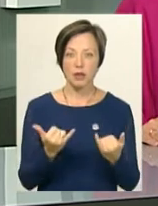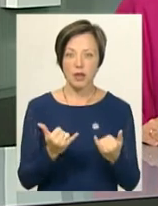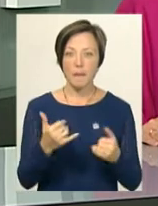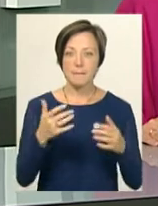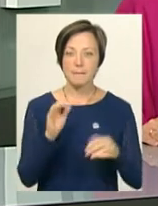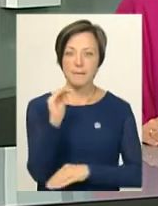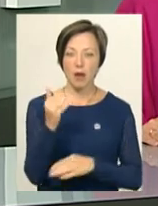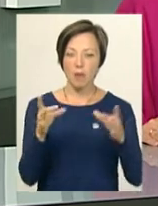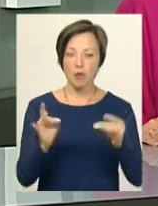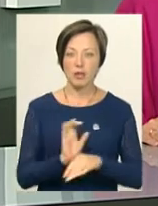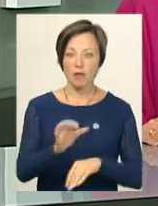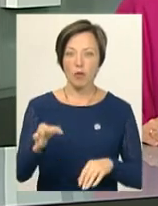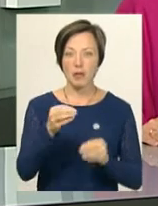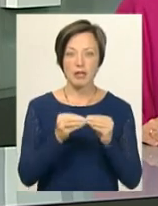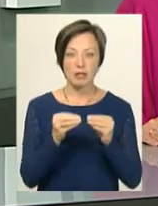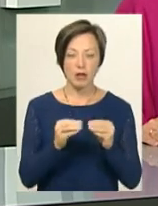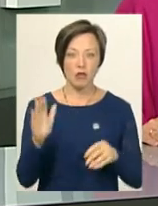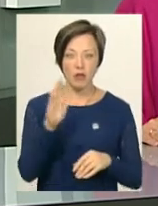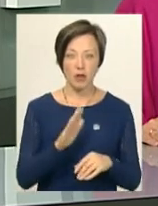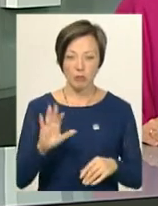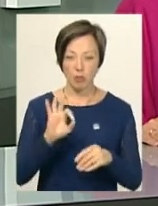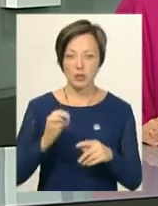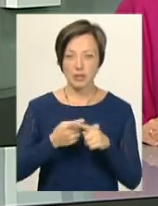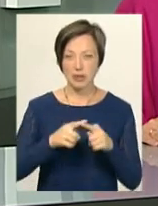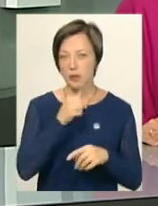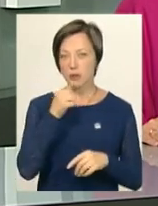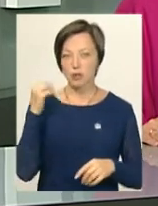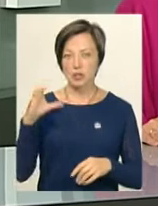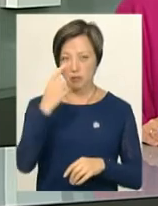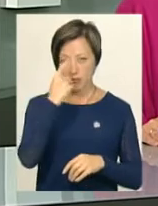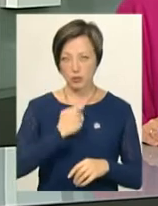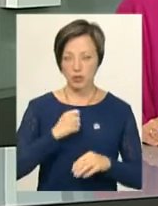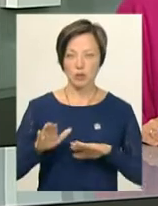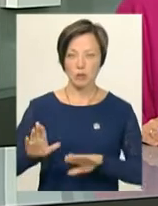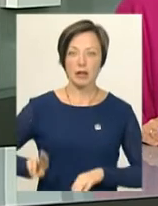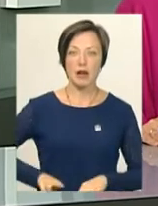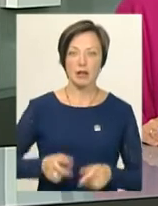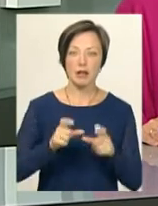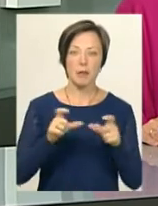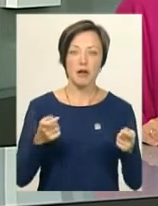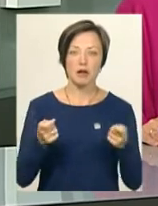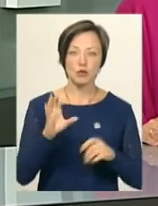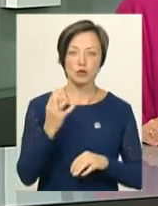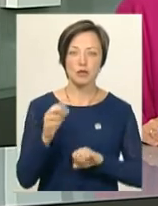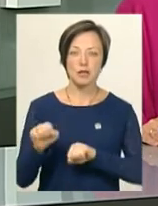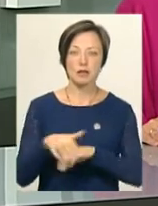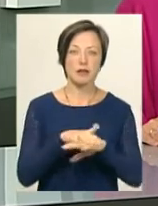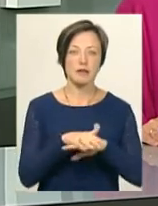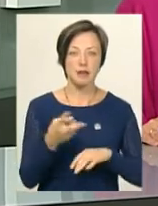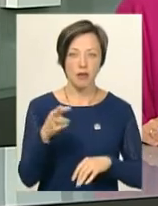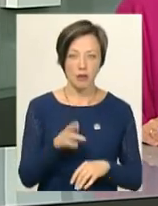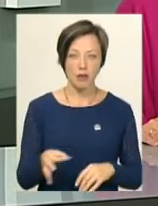-бокси мали надійти в область 10 вересня. Про це на минулої середи повідомив заступник директора Департаменту соцзахисту населення